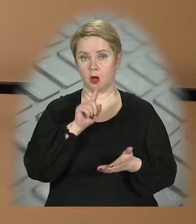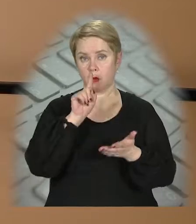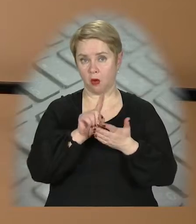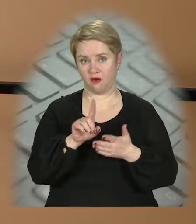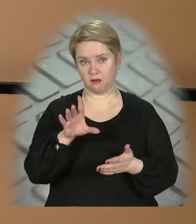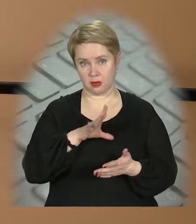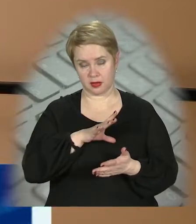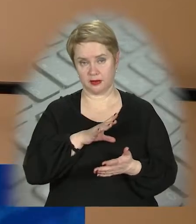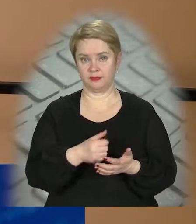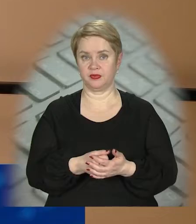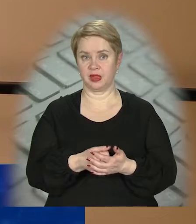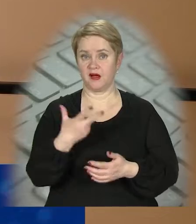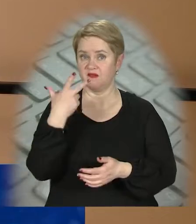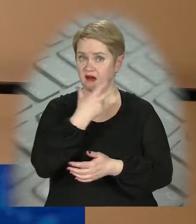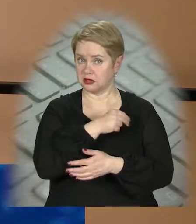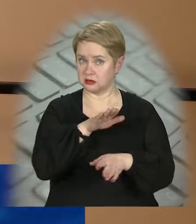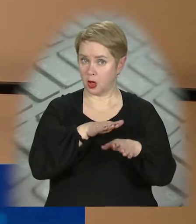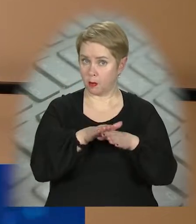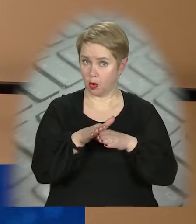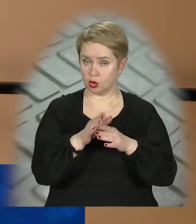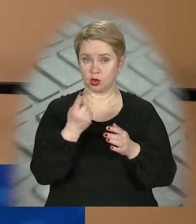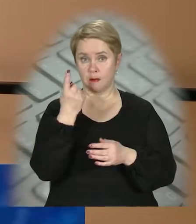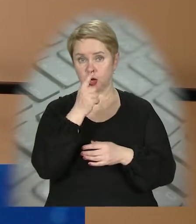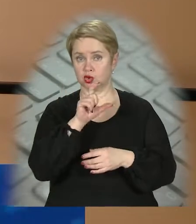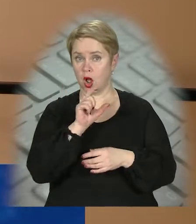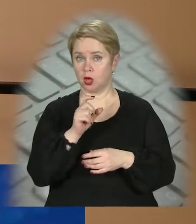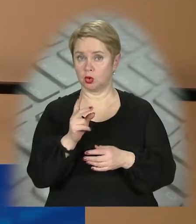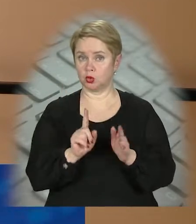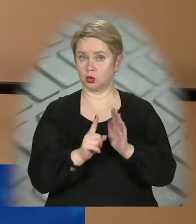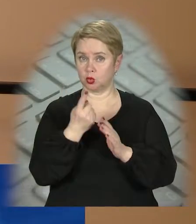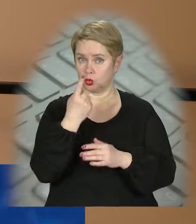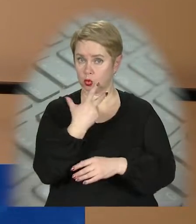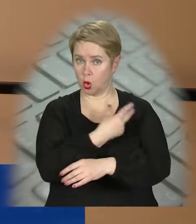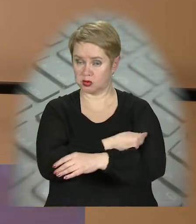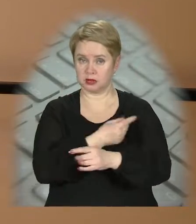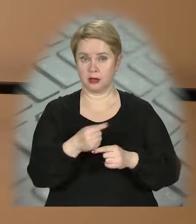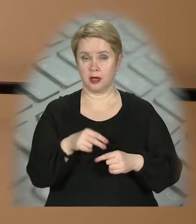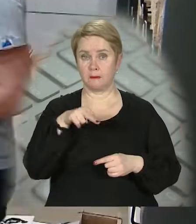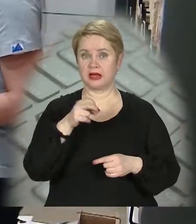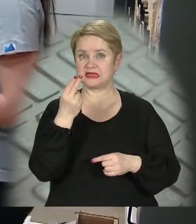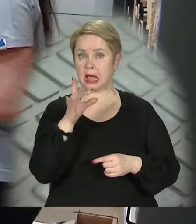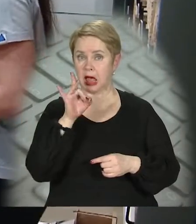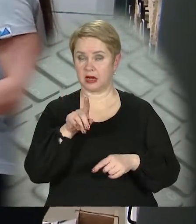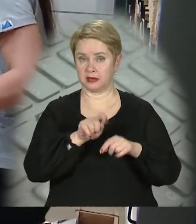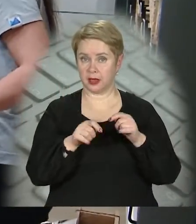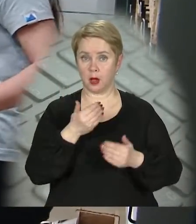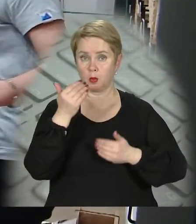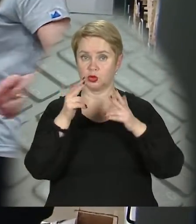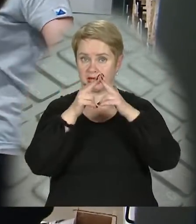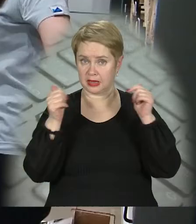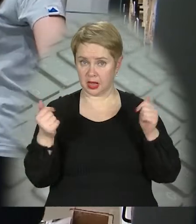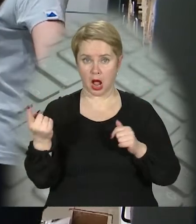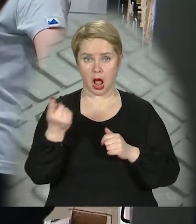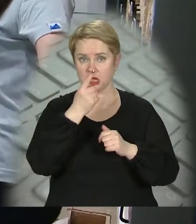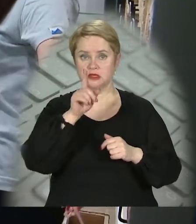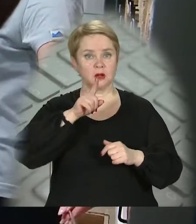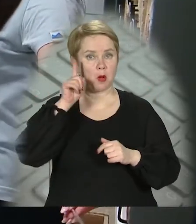бути або вакцинація повна, або хоча б перша доза, або ПЦР-тест. Музей історії Дніпра –